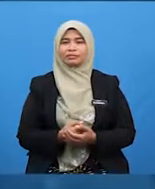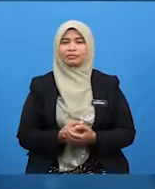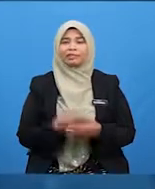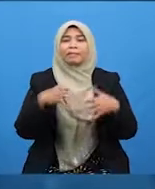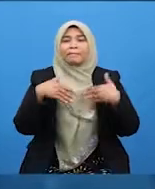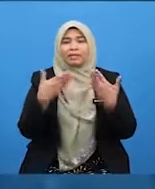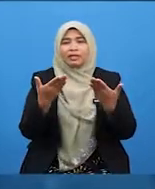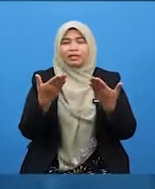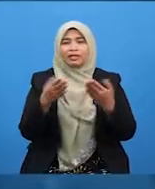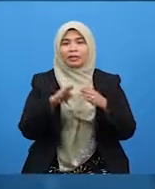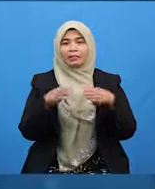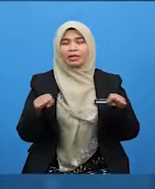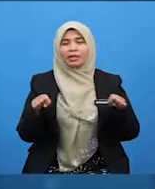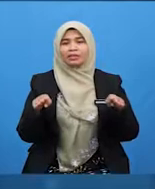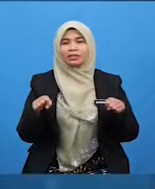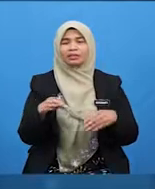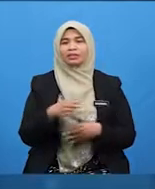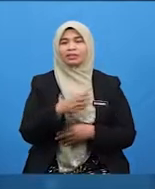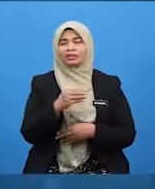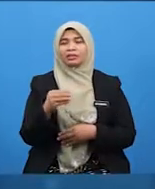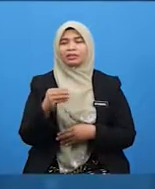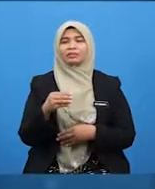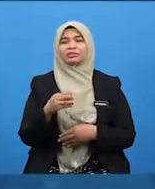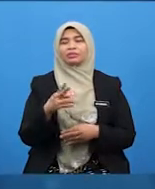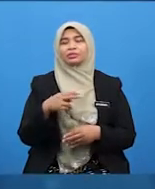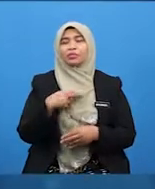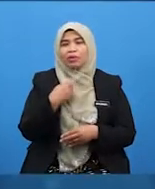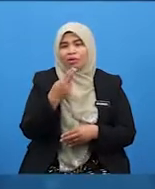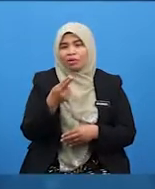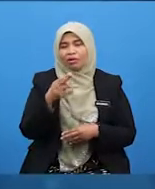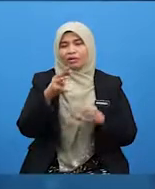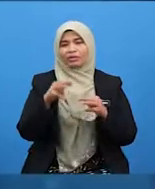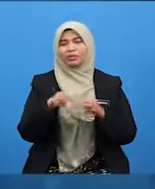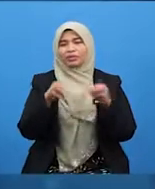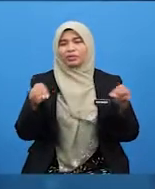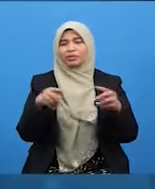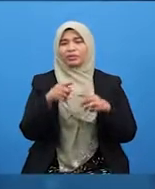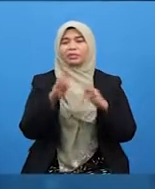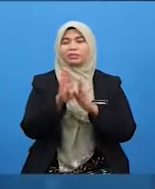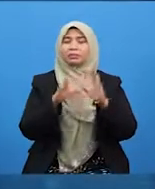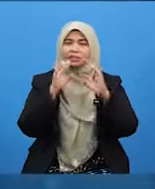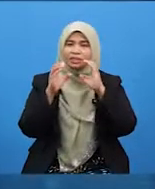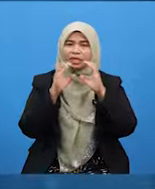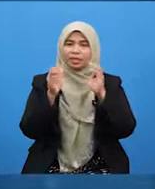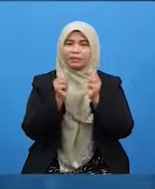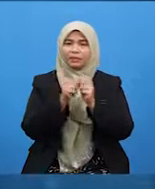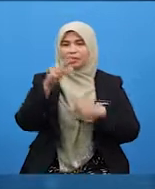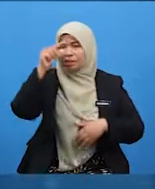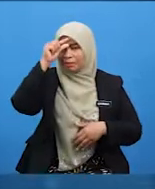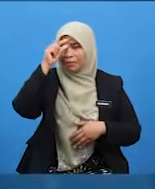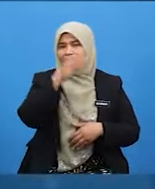Bagaimana bahasa dan dada murid-murid apabila bercakap dengan abang atau kakak?